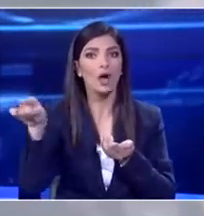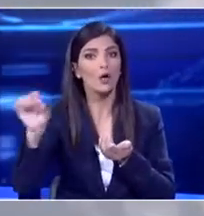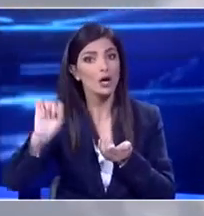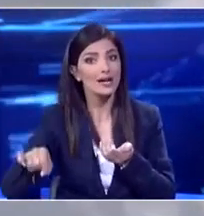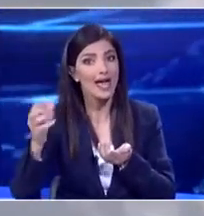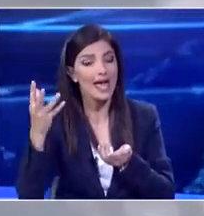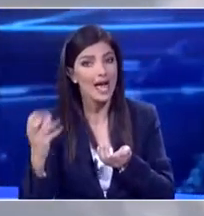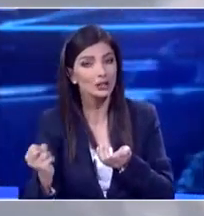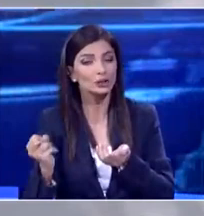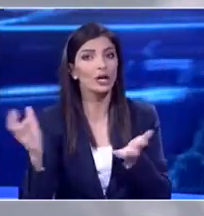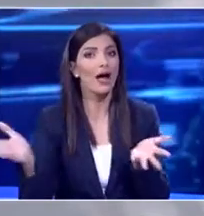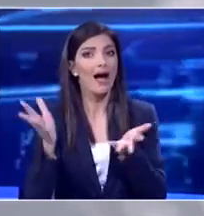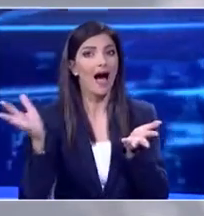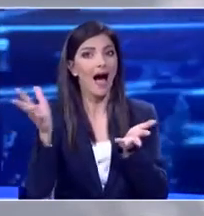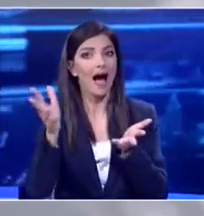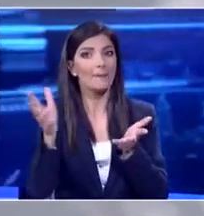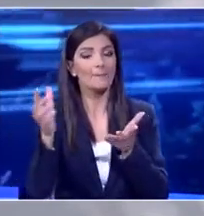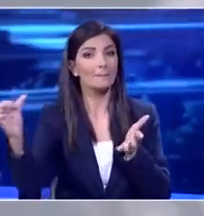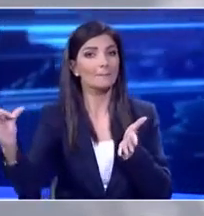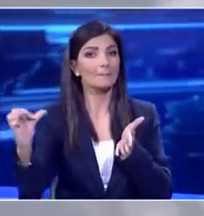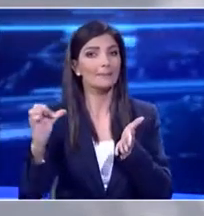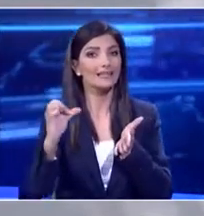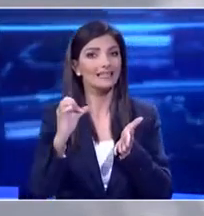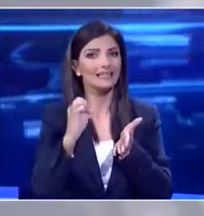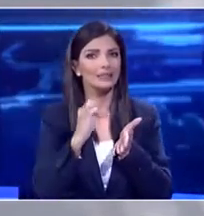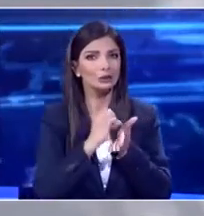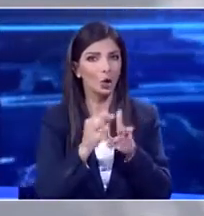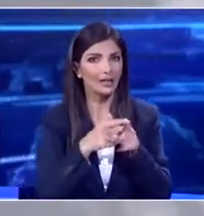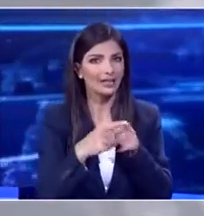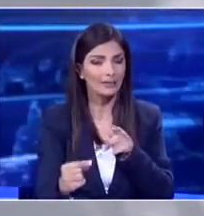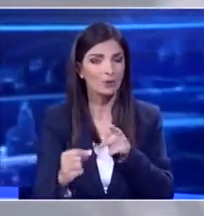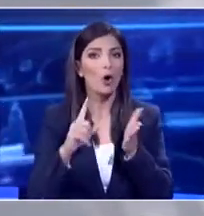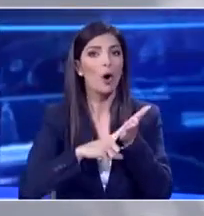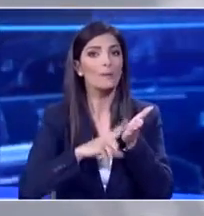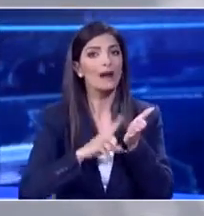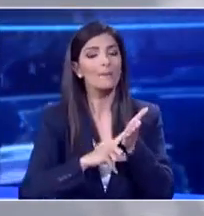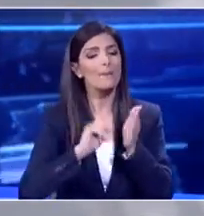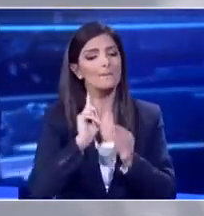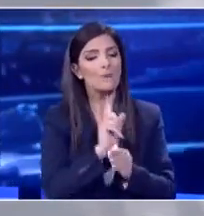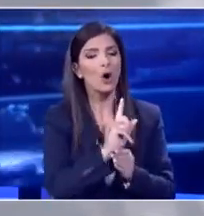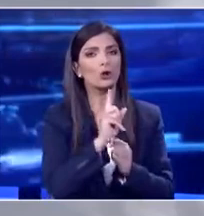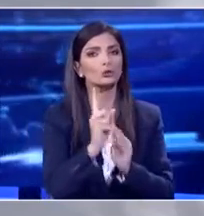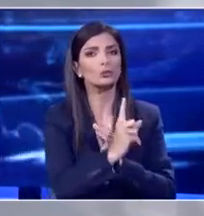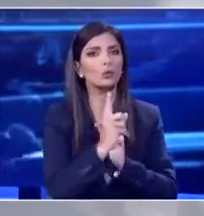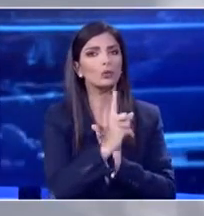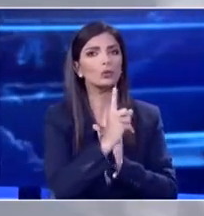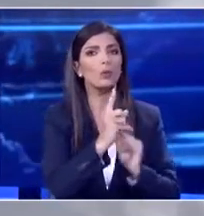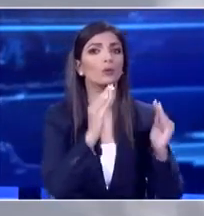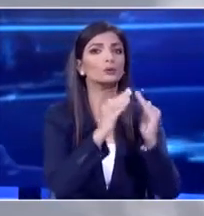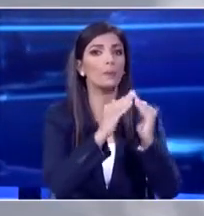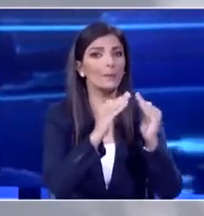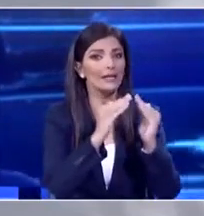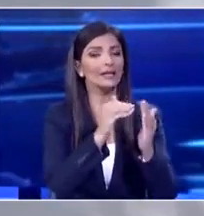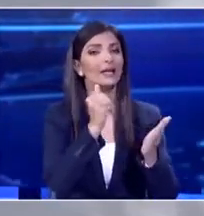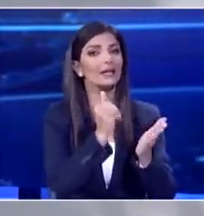περιστατικά κορονοϊού και εμφανίζουν τα συμπτώματα όπως αυτοπεριοριστούν και ενημερώσουν αμέσως το 14-20 αυτό ενισχύει